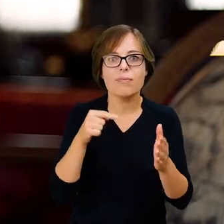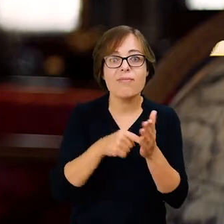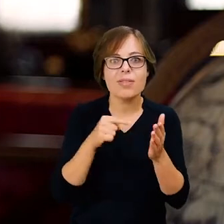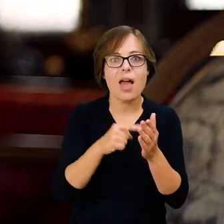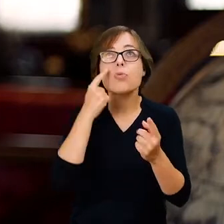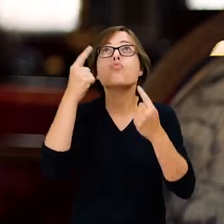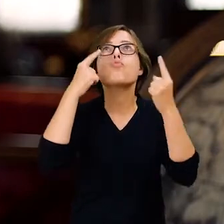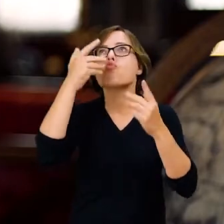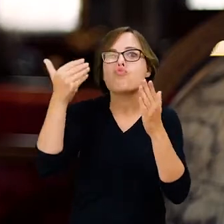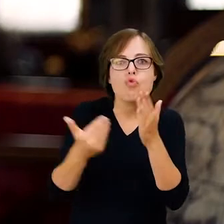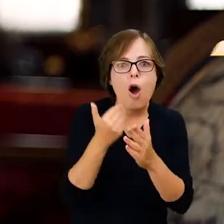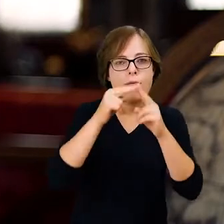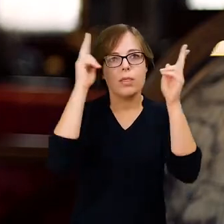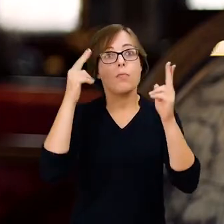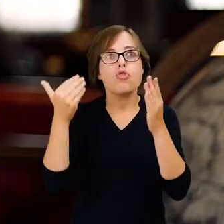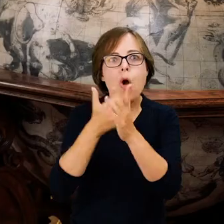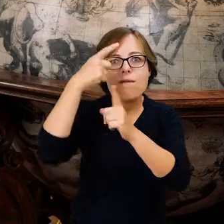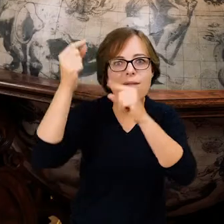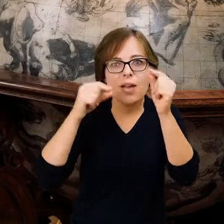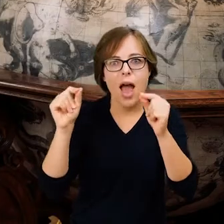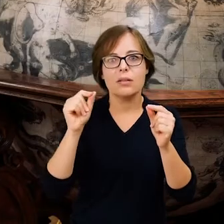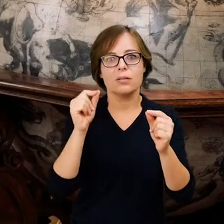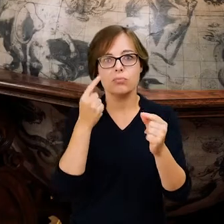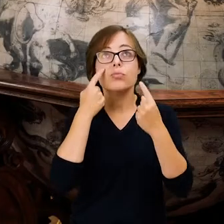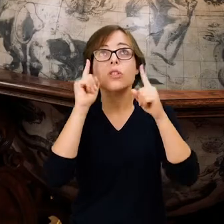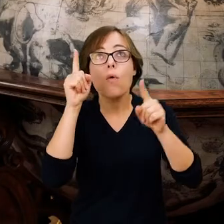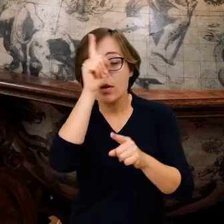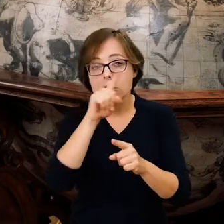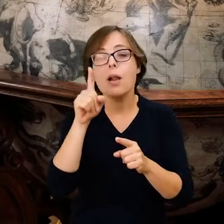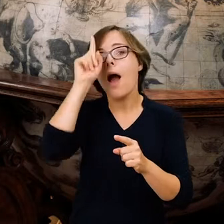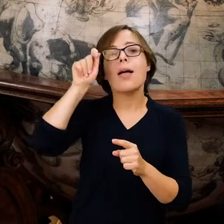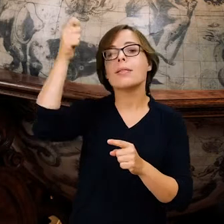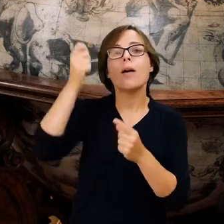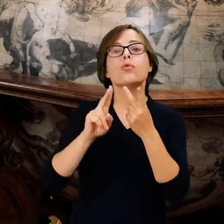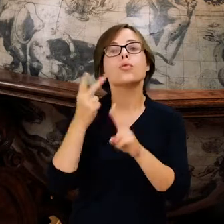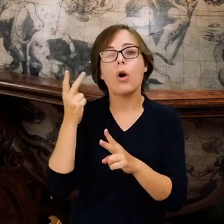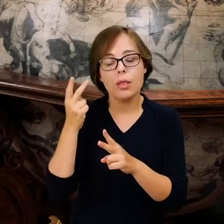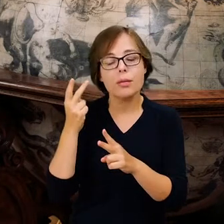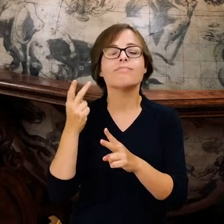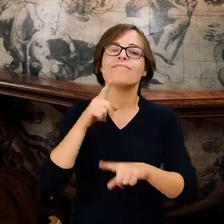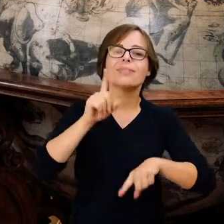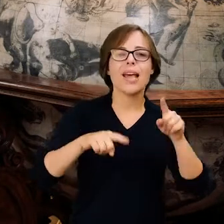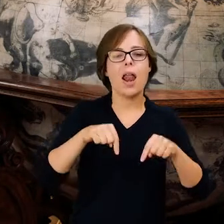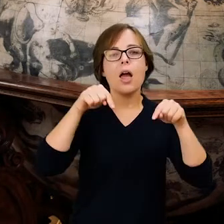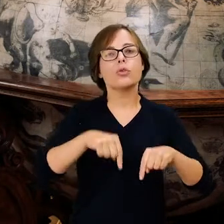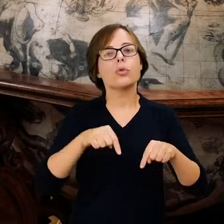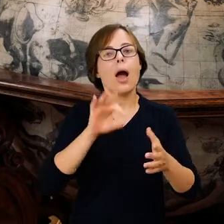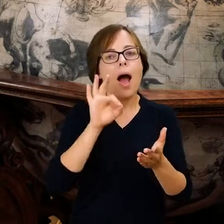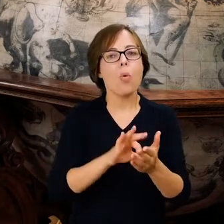zjawiska astrologiczne, powstawały nowe gwiazdozbiory. I ich nazwy czerpano od tego, co zastano na